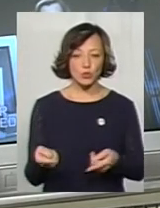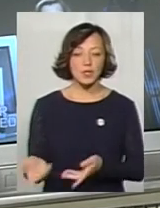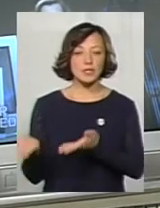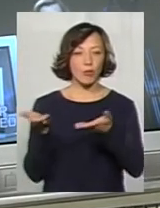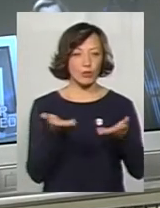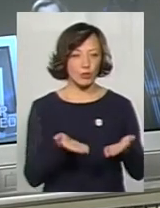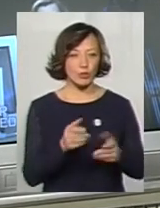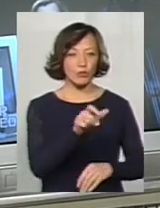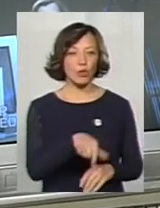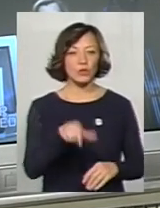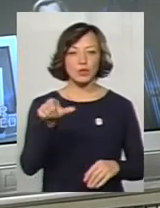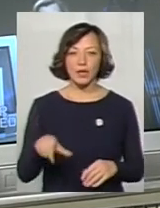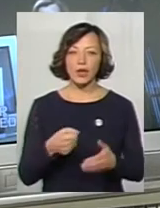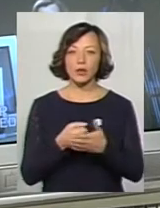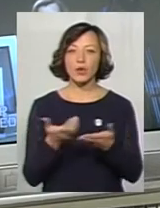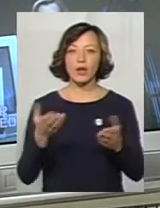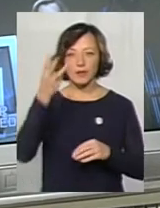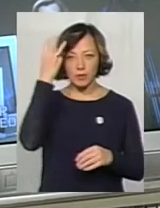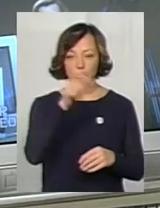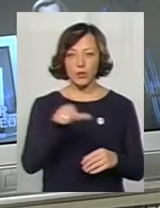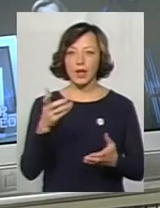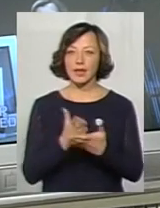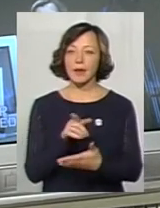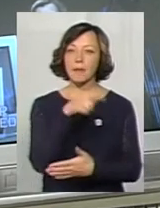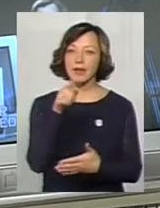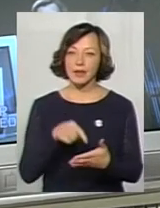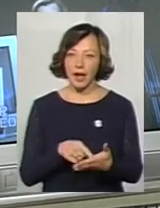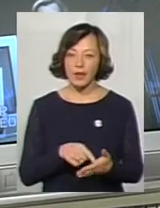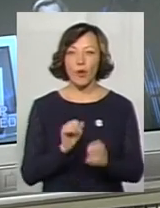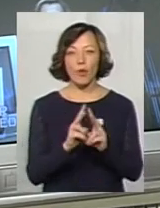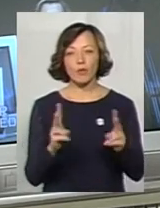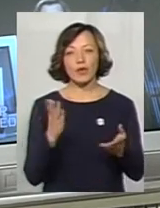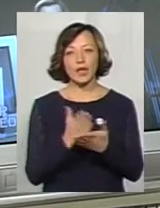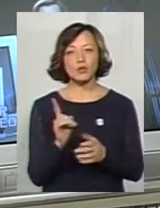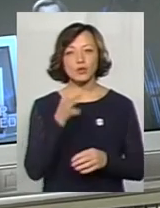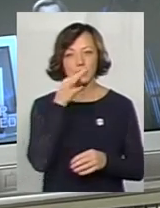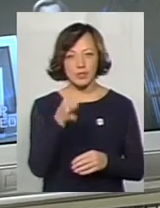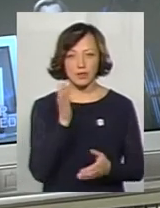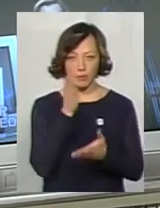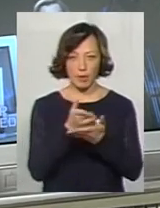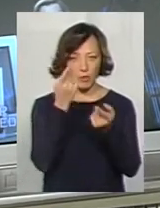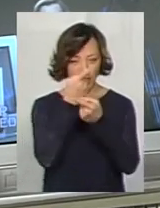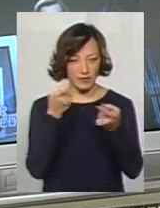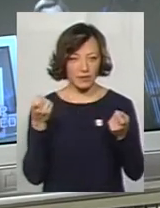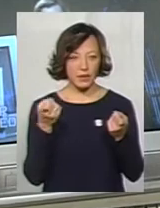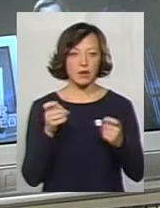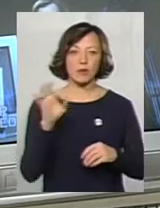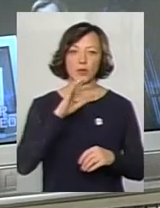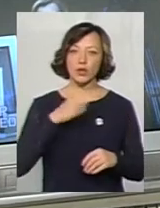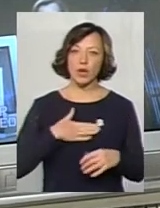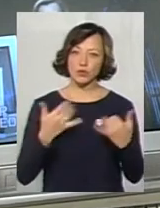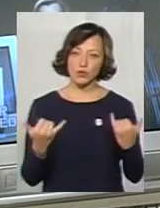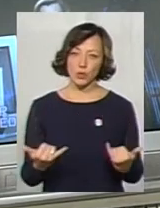запрошуємо людей, до яких у подолян є питання і тим, кому є що сказати у прямому ефірі. Про нашого